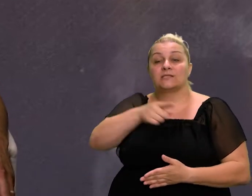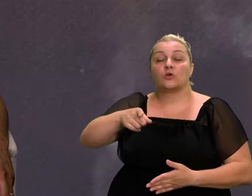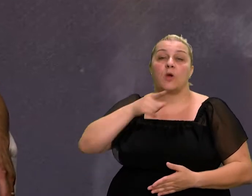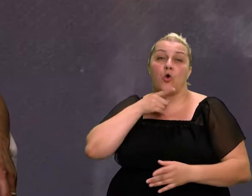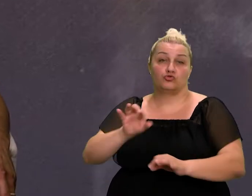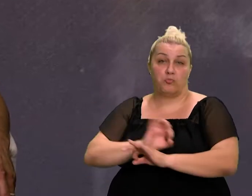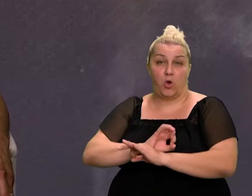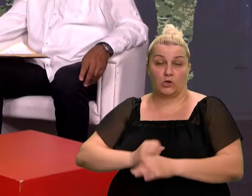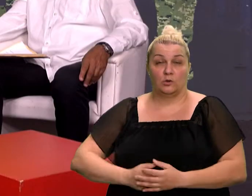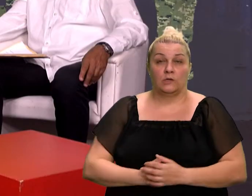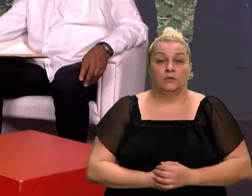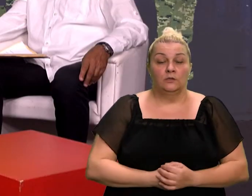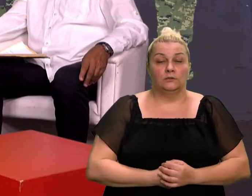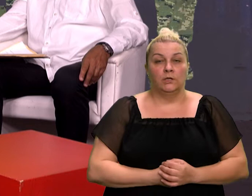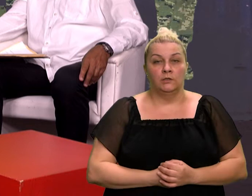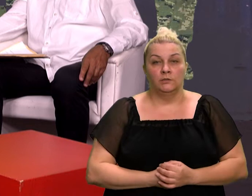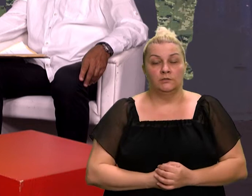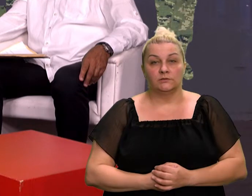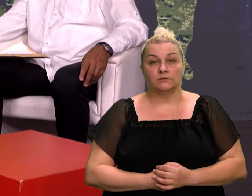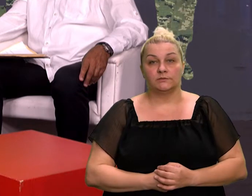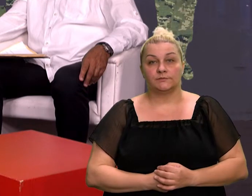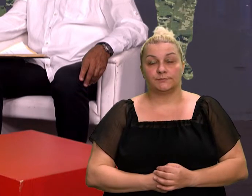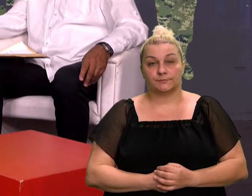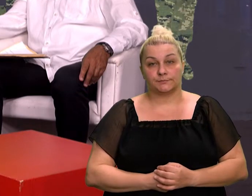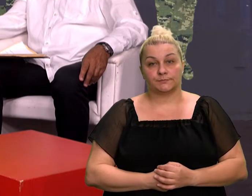najbitnije toj života. Da,